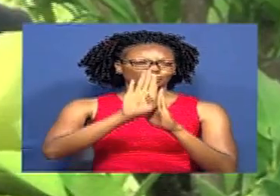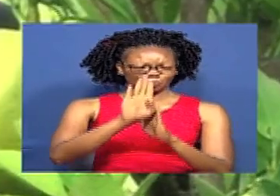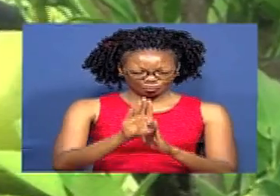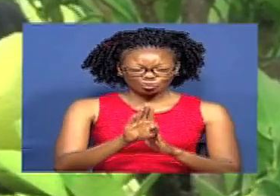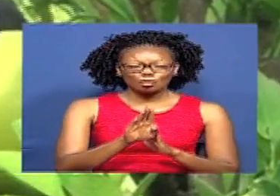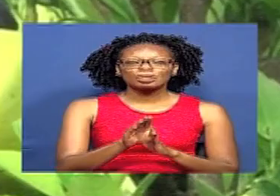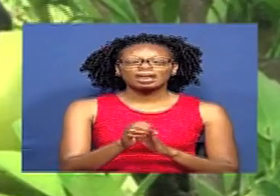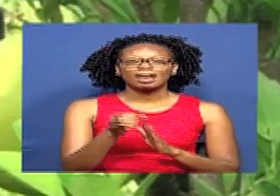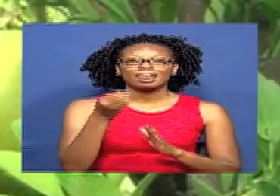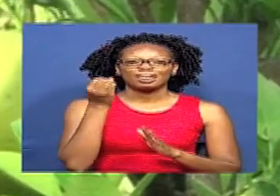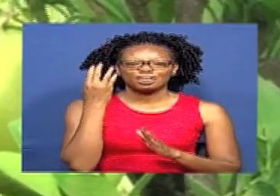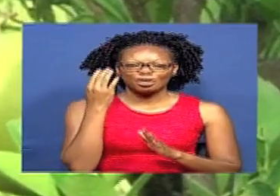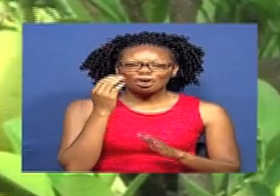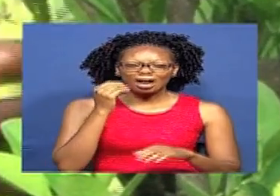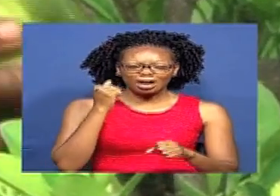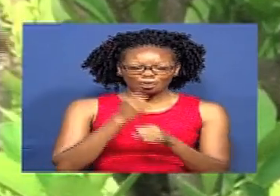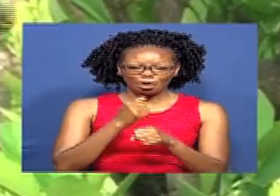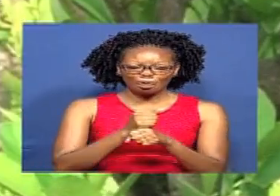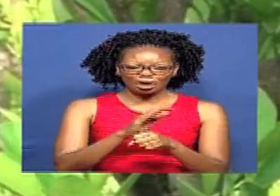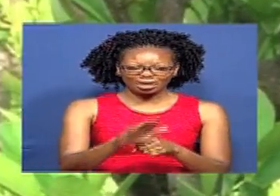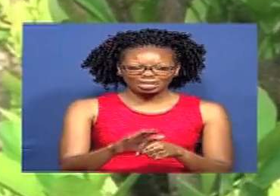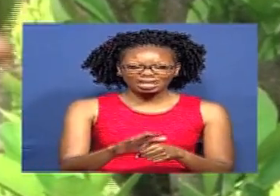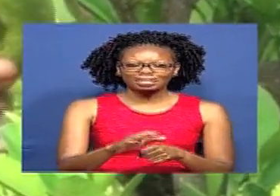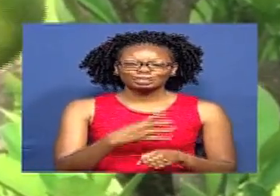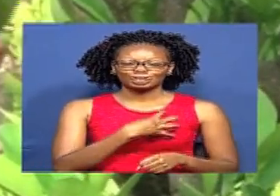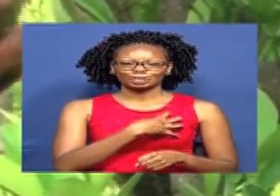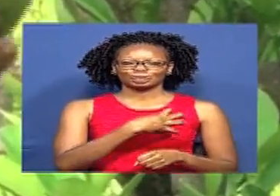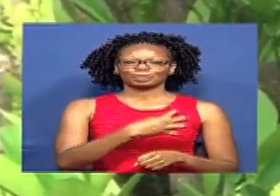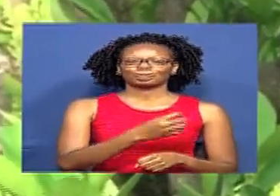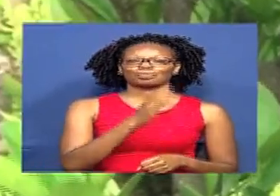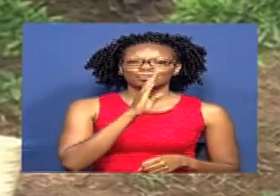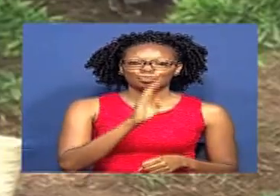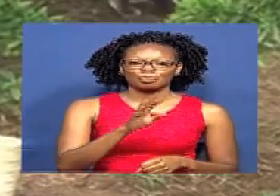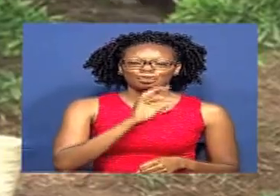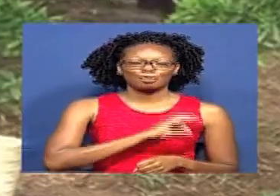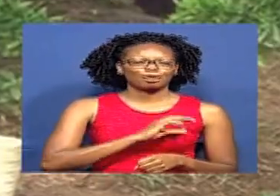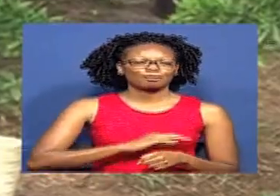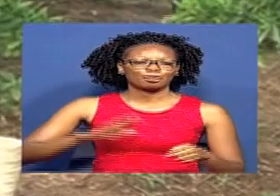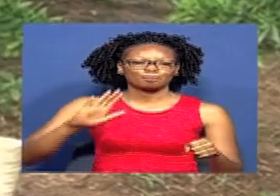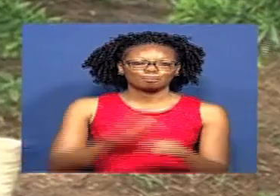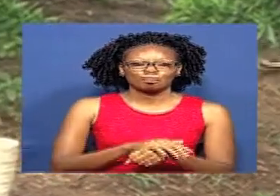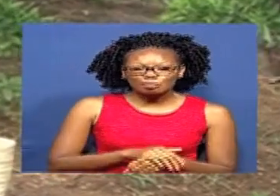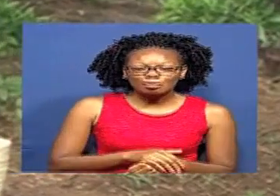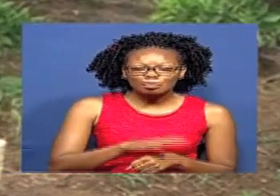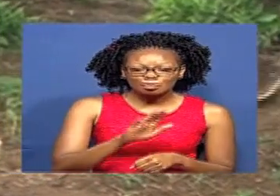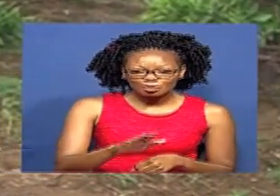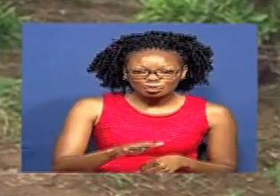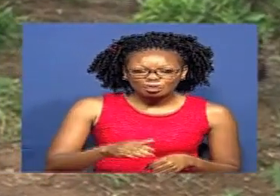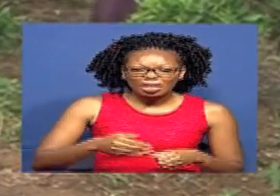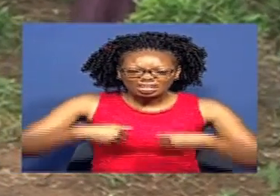Nakilimo Nidhahiri Kwamba Kazi Hii Inatajirisha Na manufa Nitele Boratu